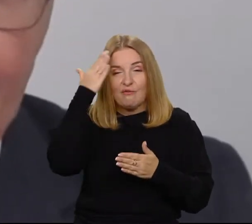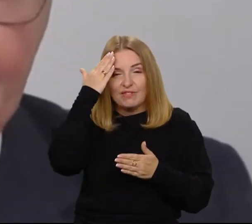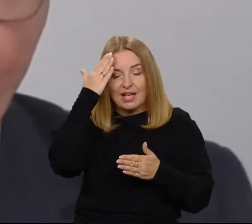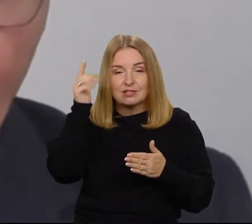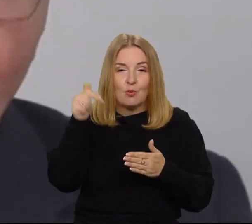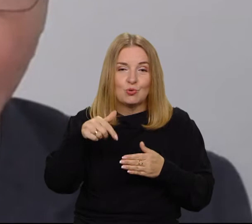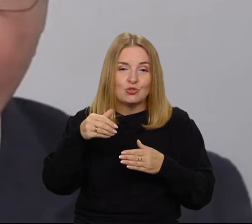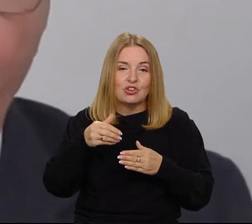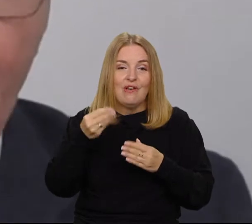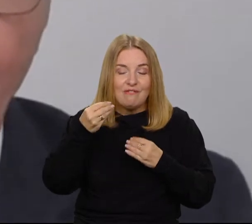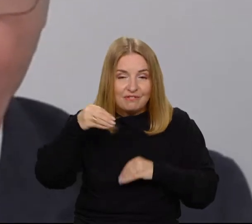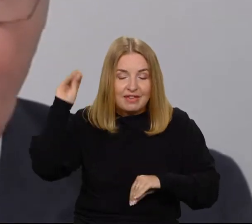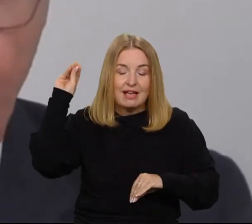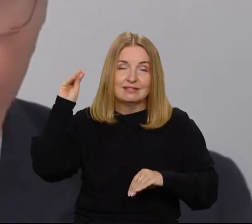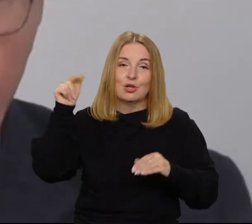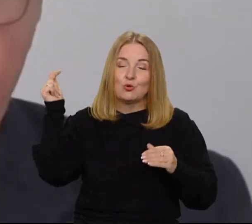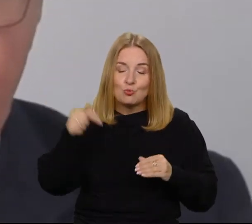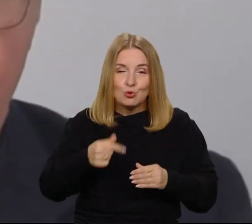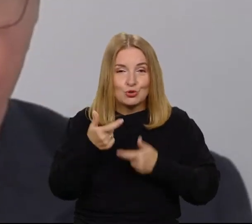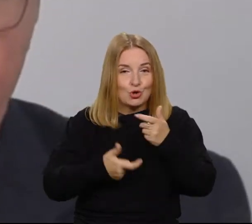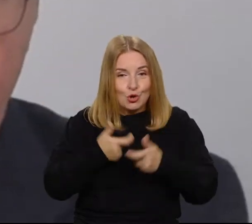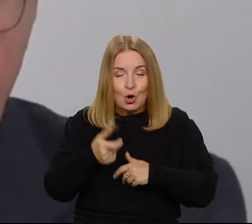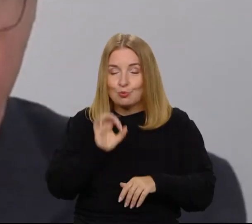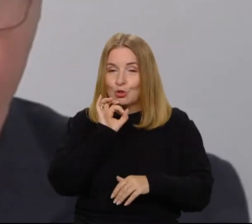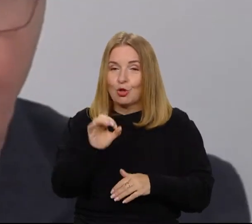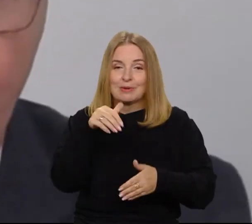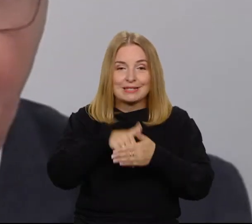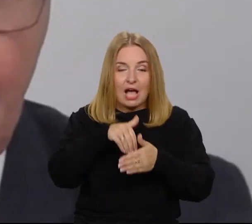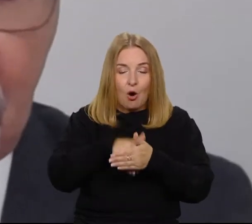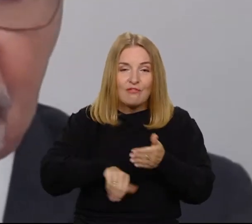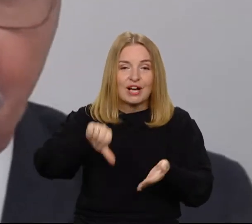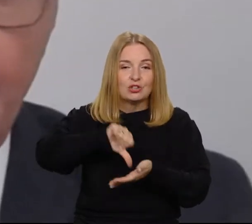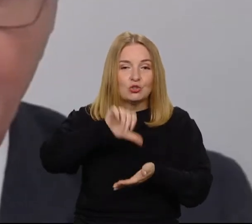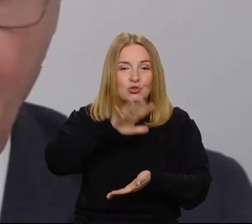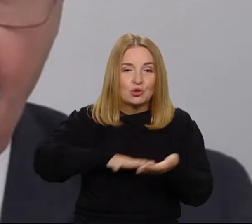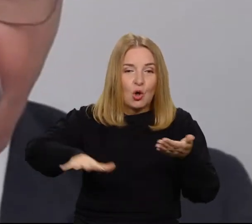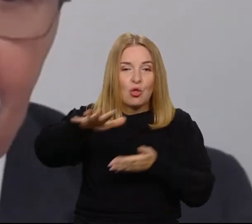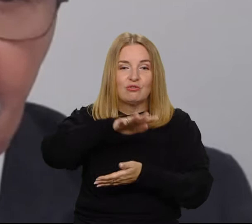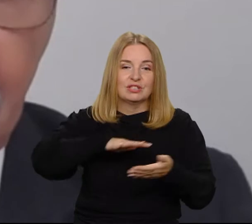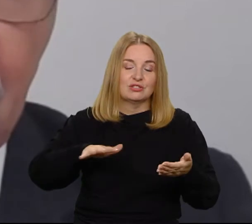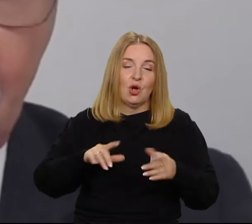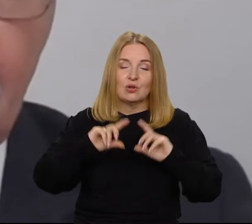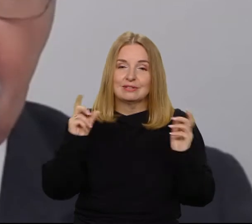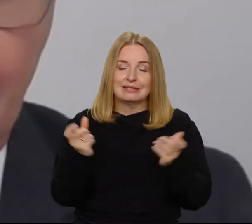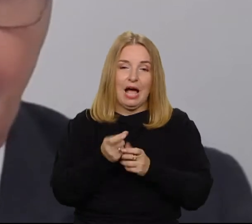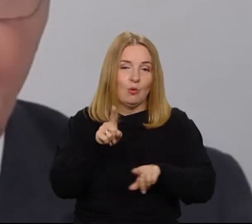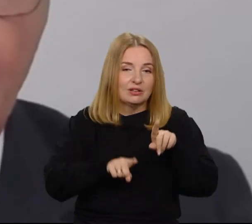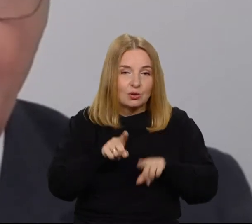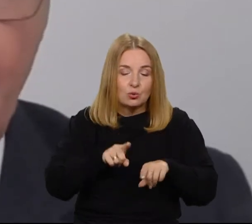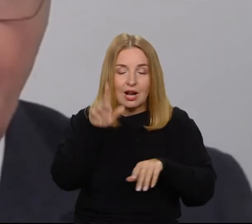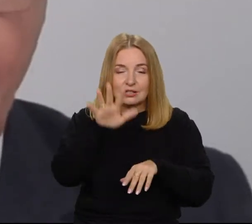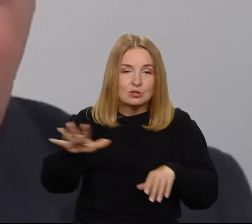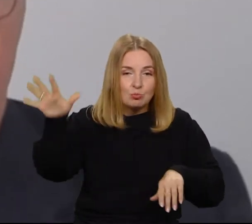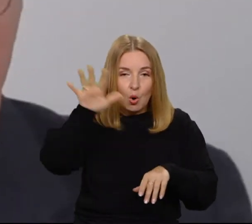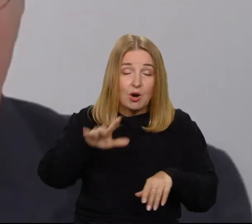odpowiednio zachowywać się w środowisku naturalnym i społecznym, a jednocześnie móc zmienić to